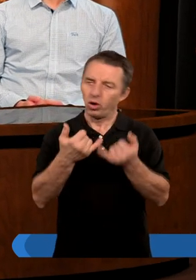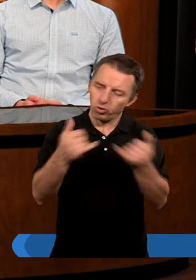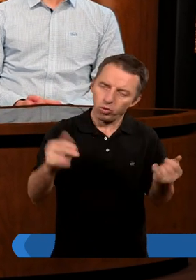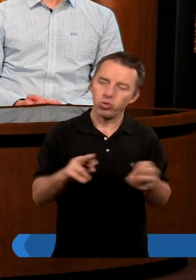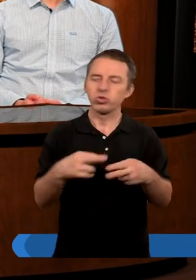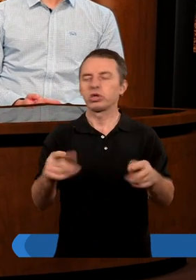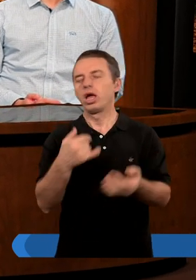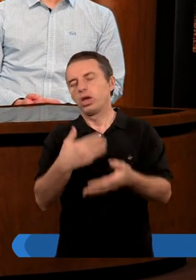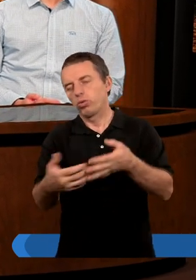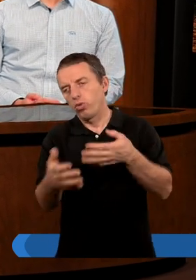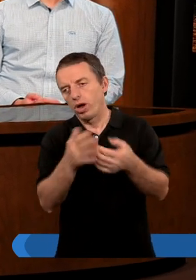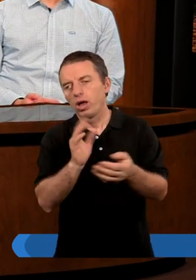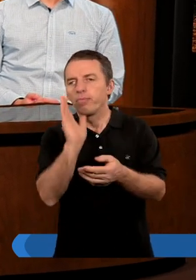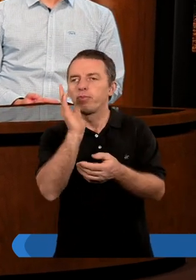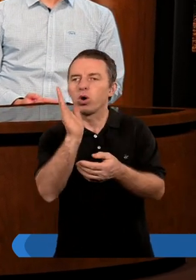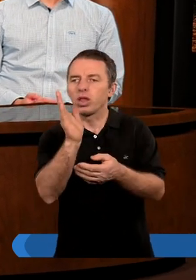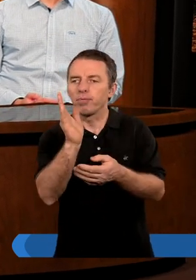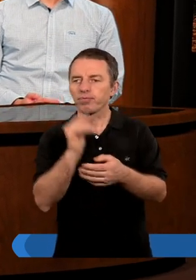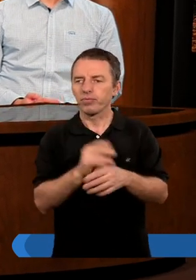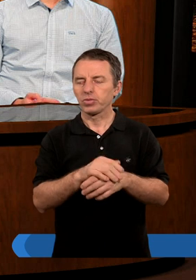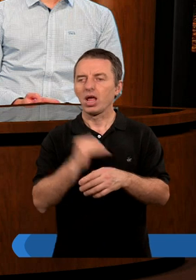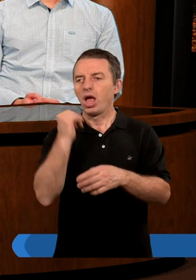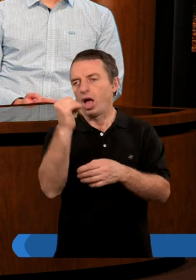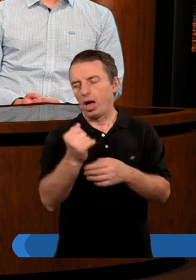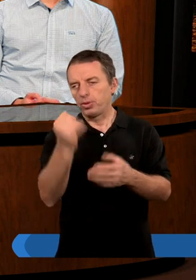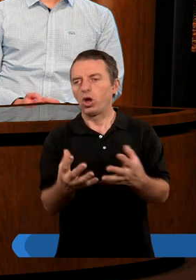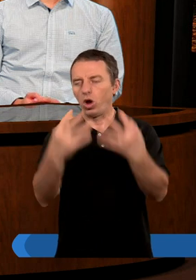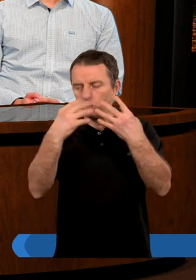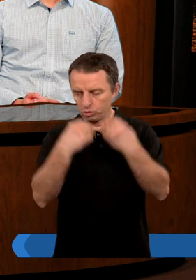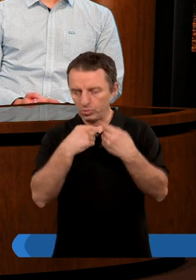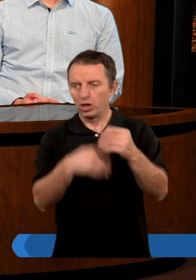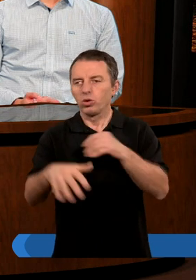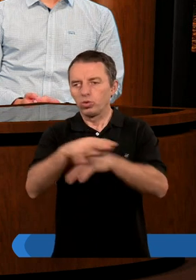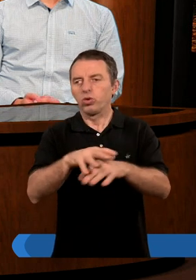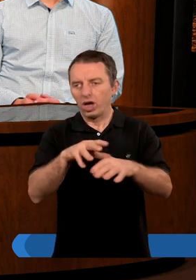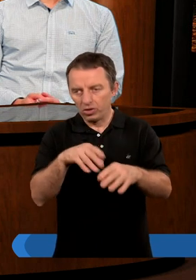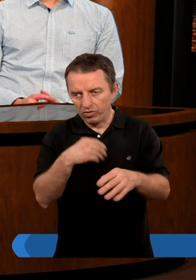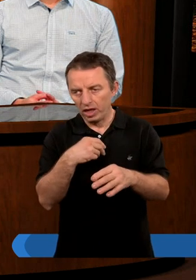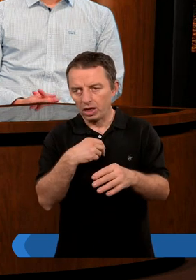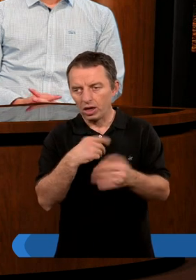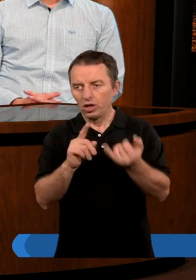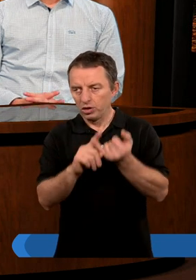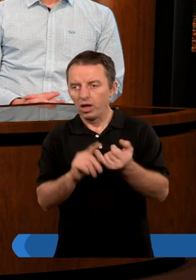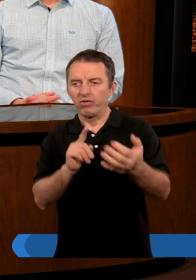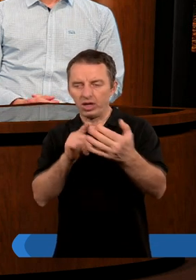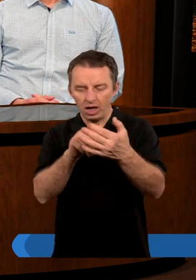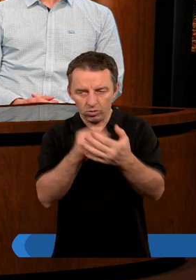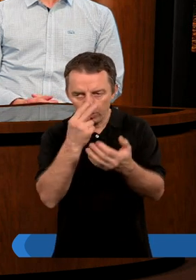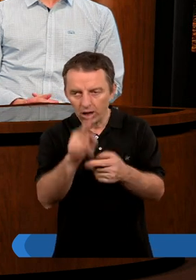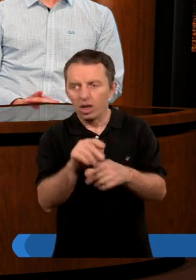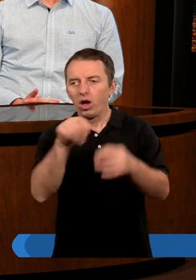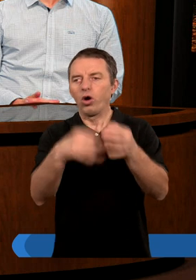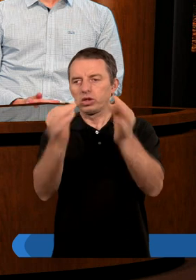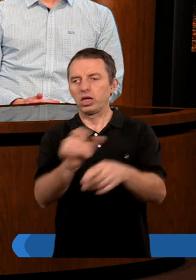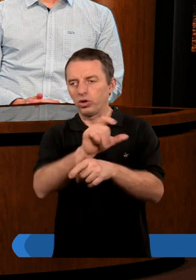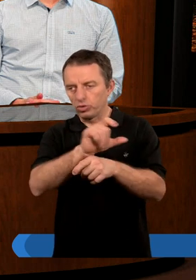różne słabości, ale co? Potem apostołowie otrzymali Ducha Świętego, prawda? I wskazujemy na to, że